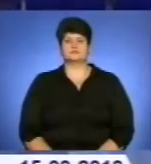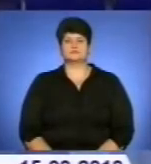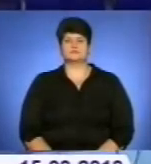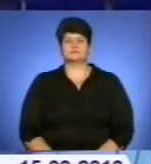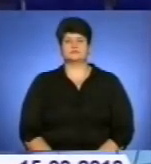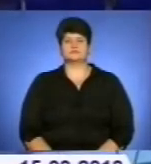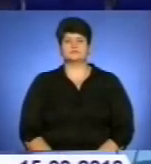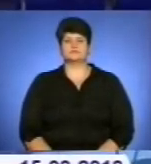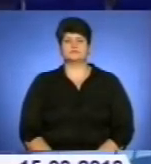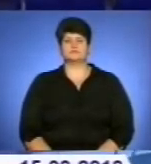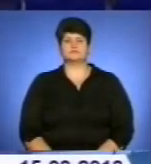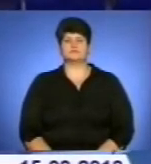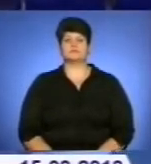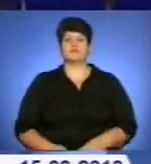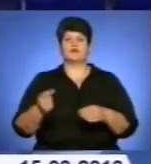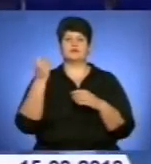замело.